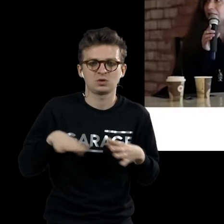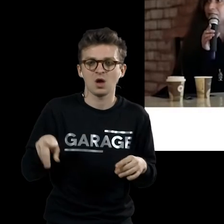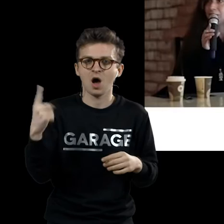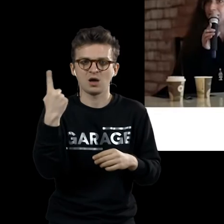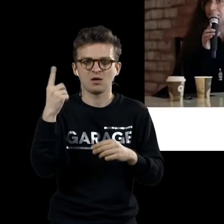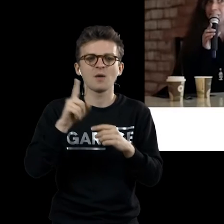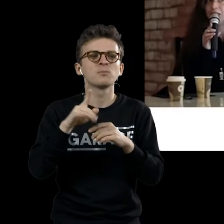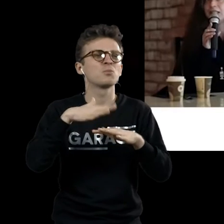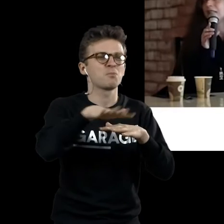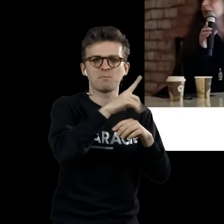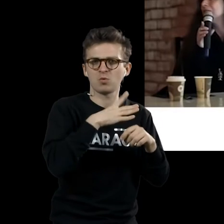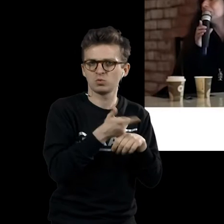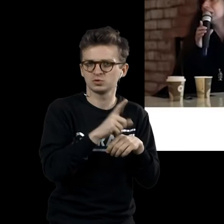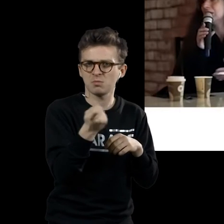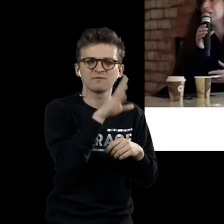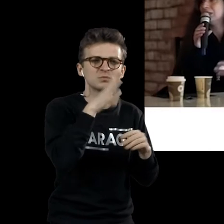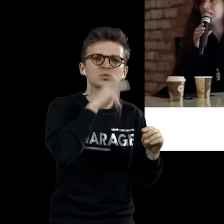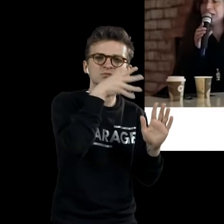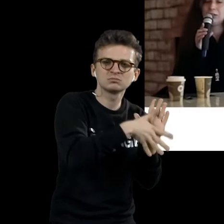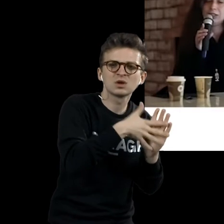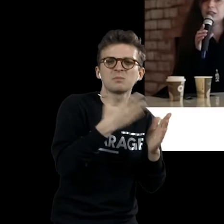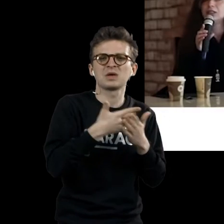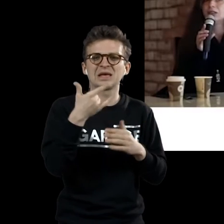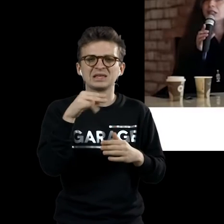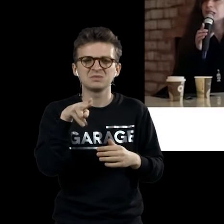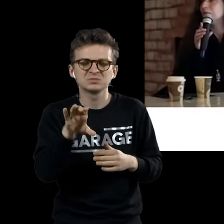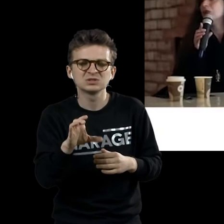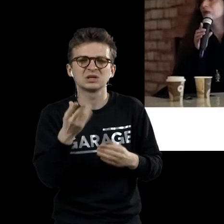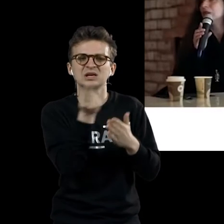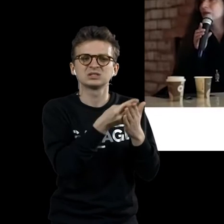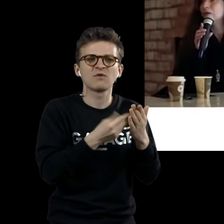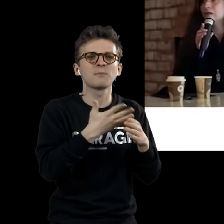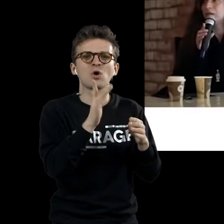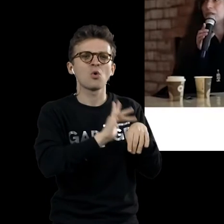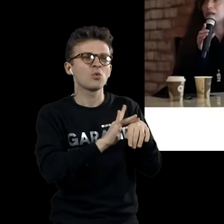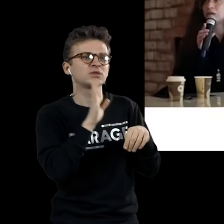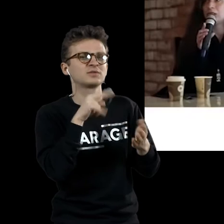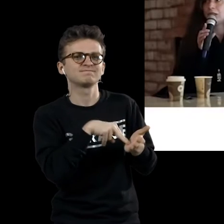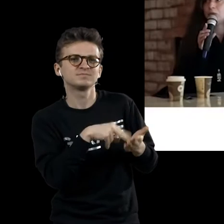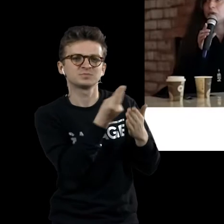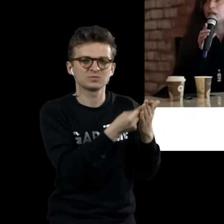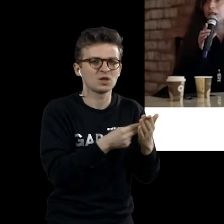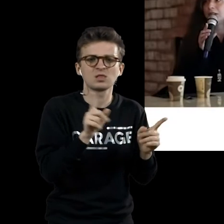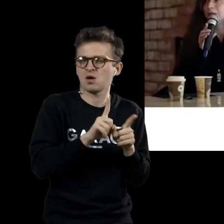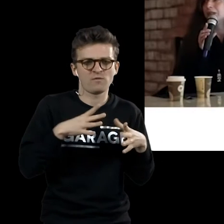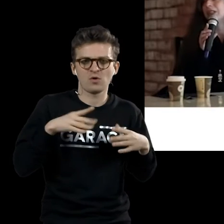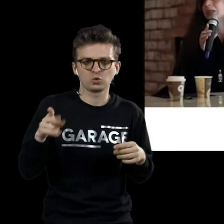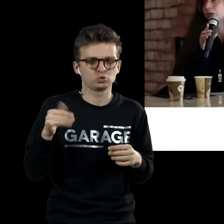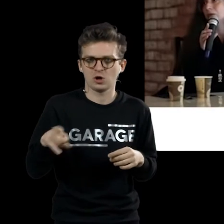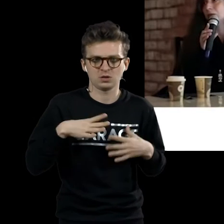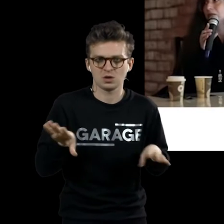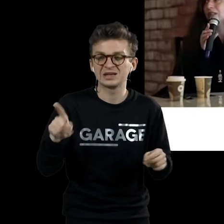заставляли рисовать гипсы, его не заставляли рисовать обнаженных натурщиков. Это человек, который сразу учился